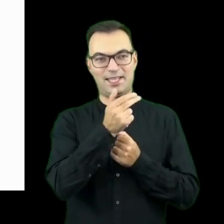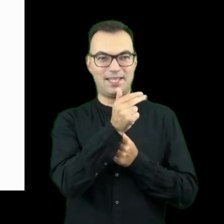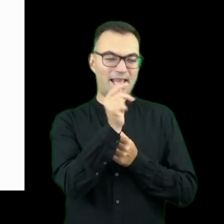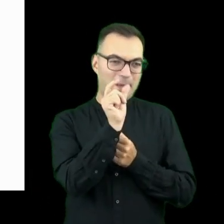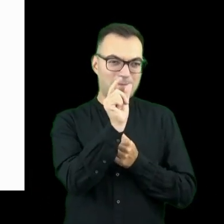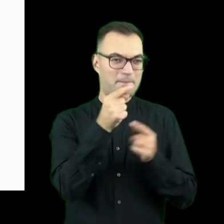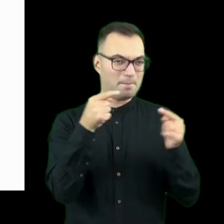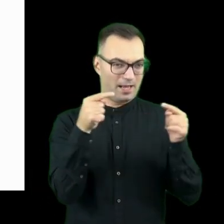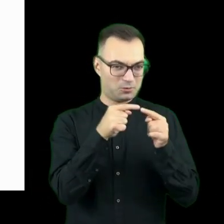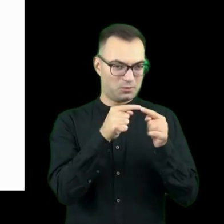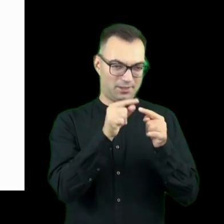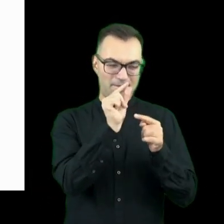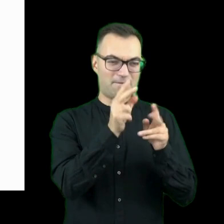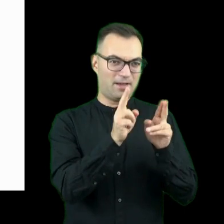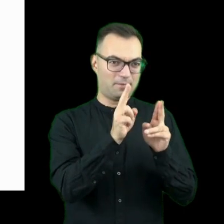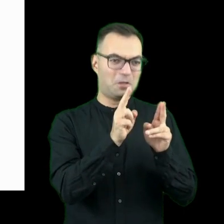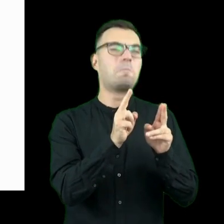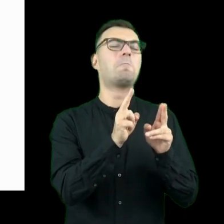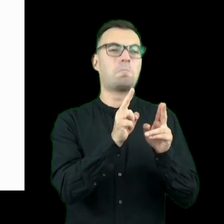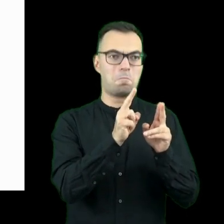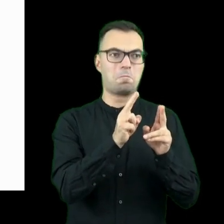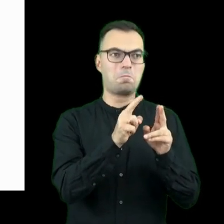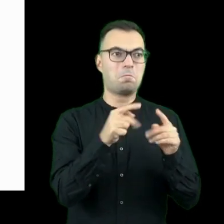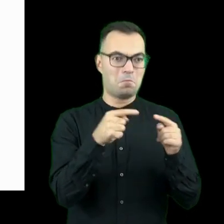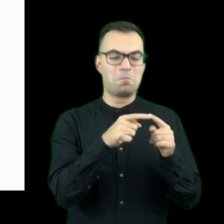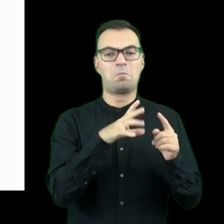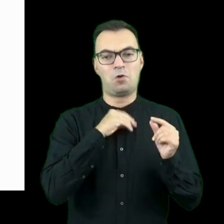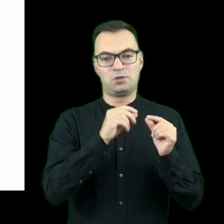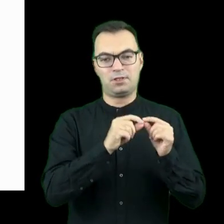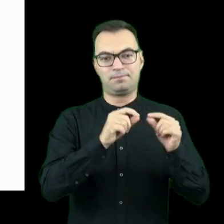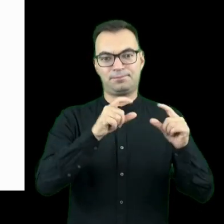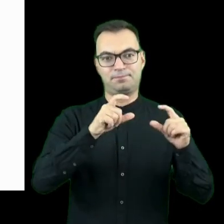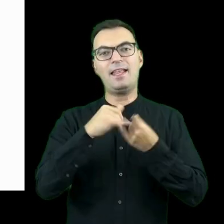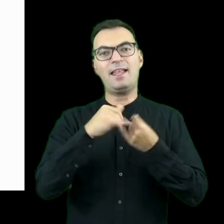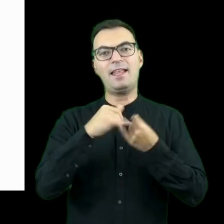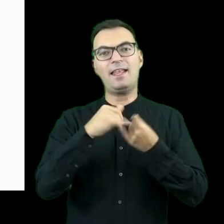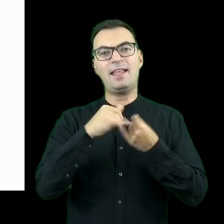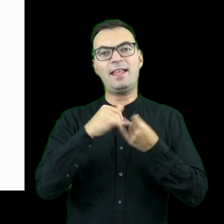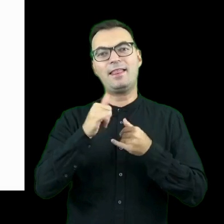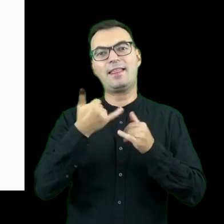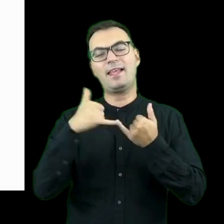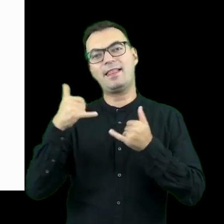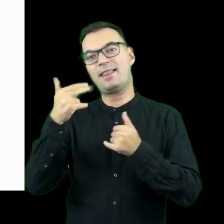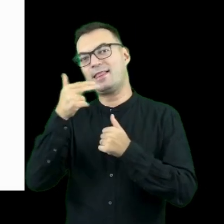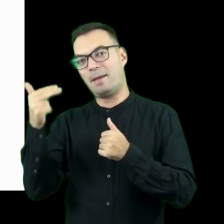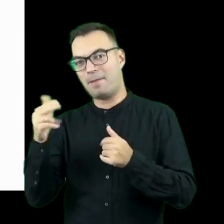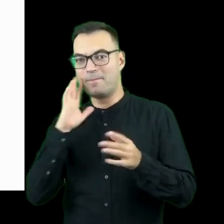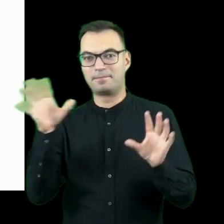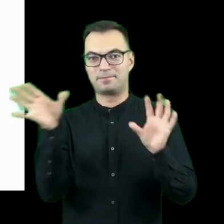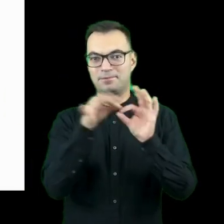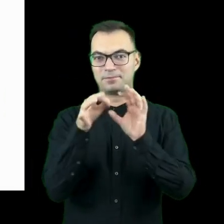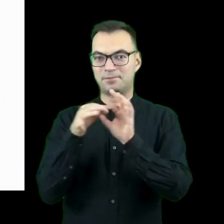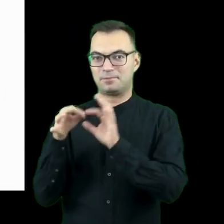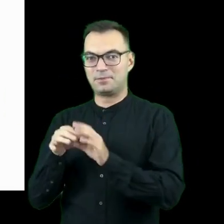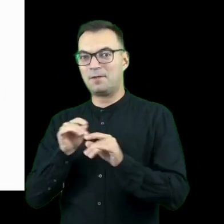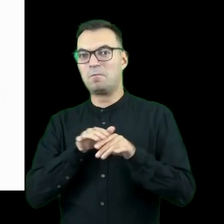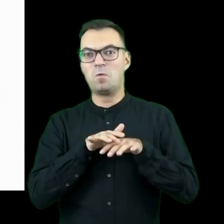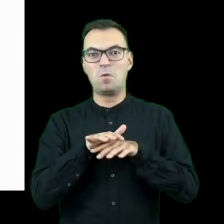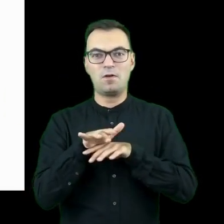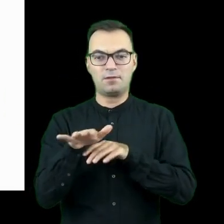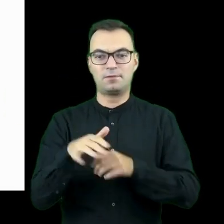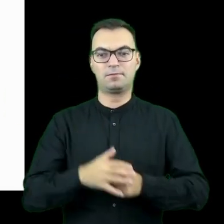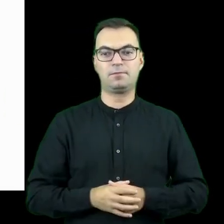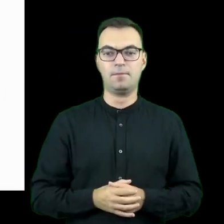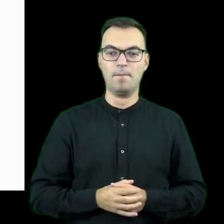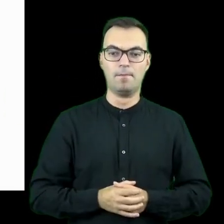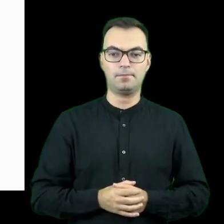wycinku rynku, ono może być odpowiednio stosowane w szerszych, kolejnych obszarach rynku, w kolejnych obszarach rzeczywistości, której to rozwiązanie dotyczy